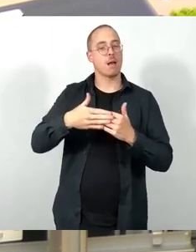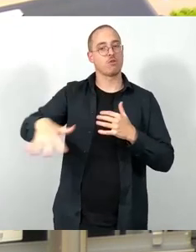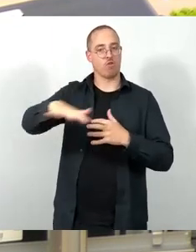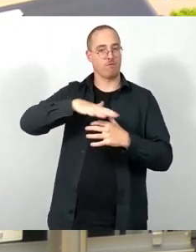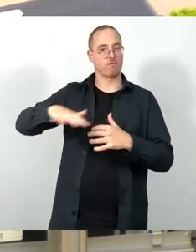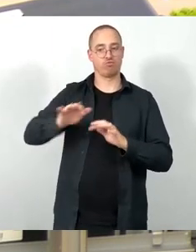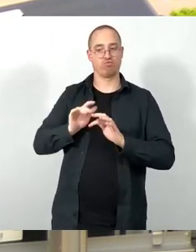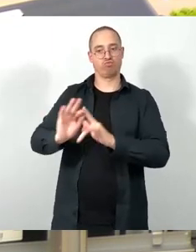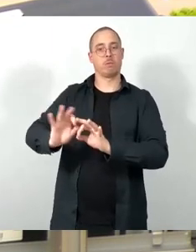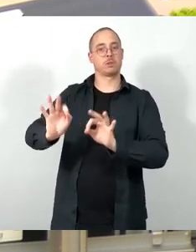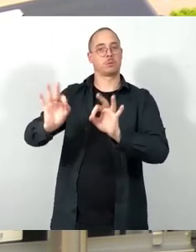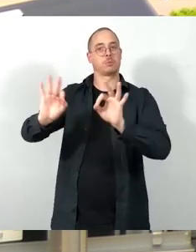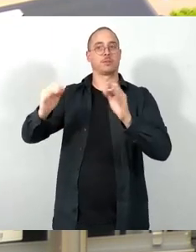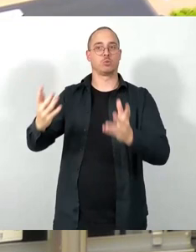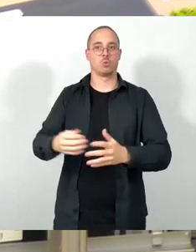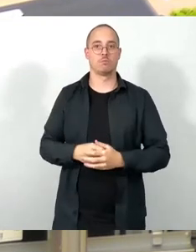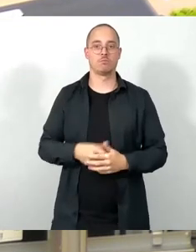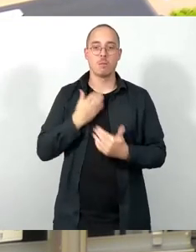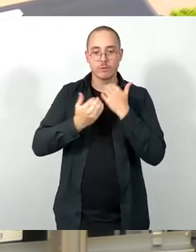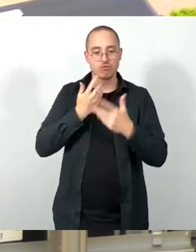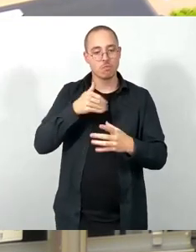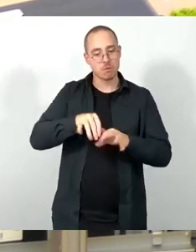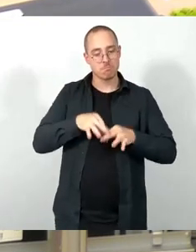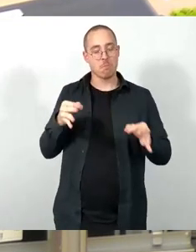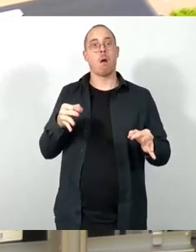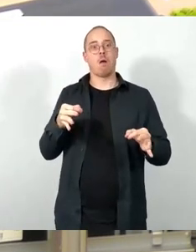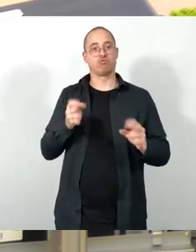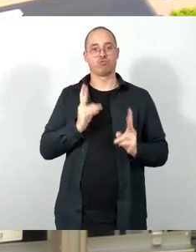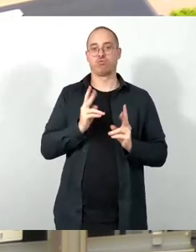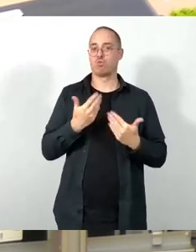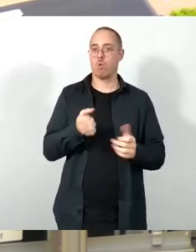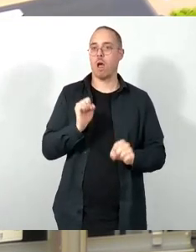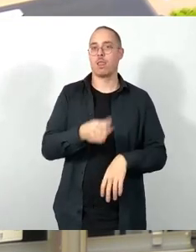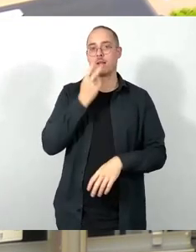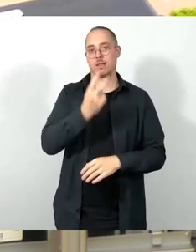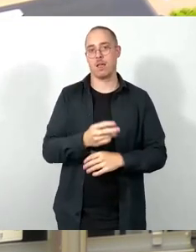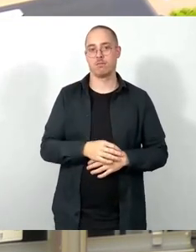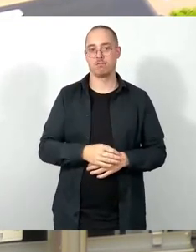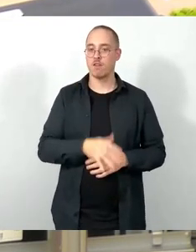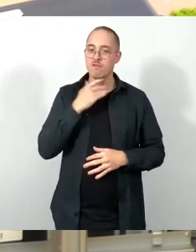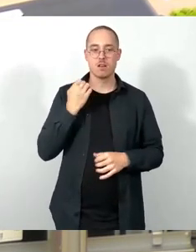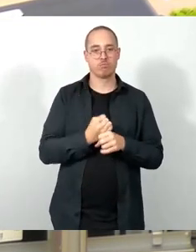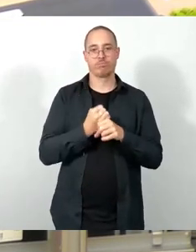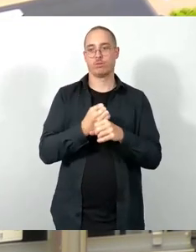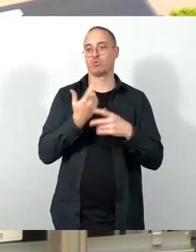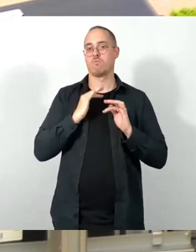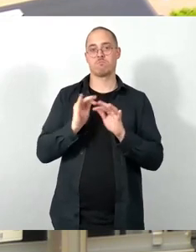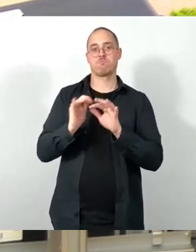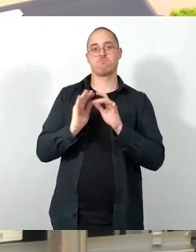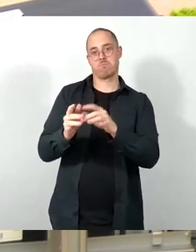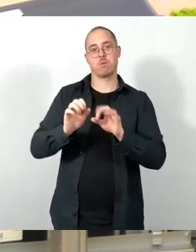erkennbar. Da passiert tatsächlich eine ganze Menge, im Gegensatz zu den drei anderen Projekten, die in der Vorlage stehen.